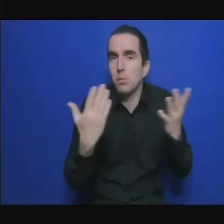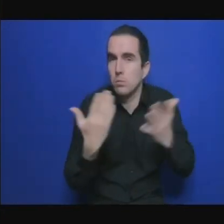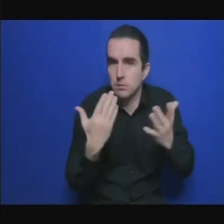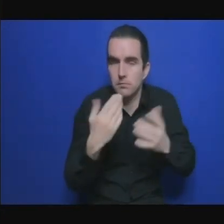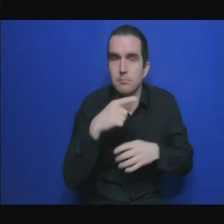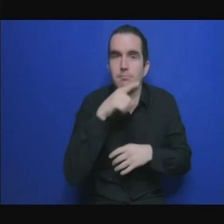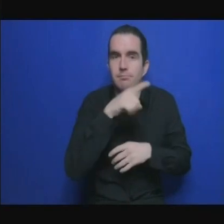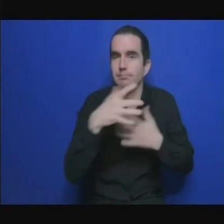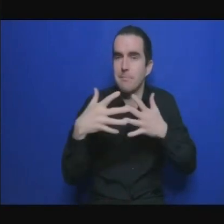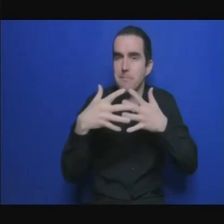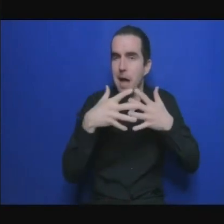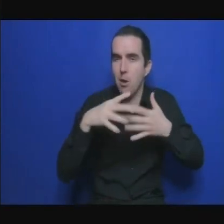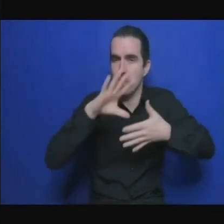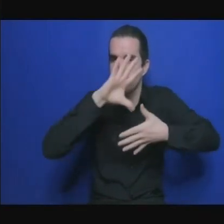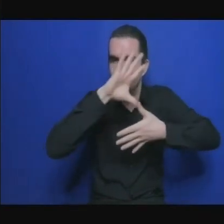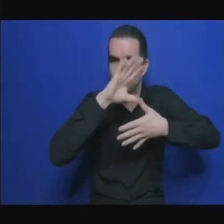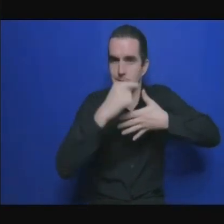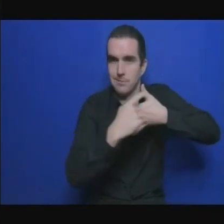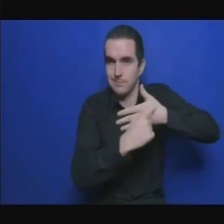une organisation